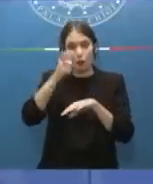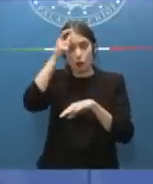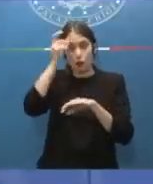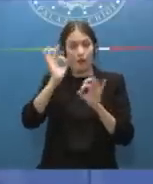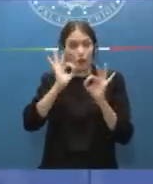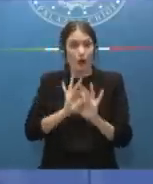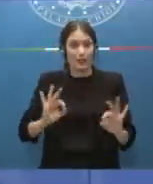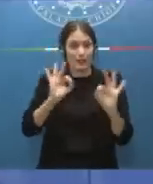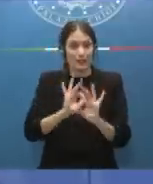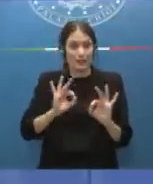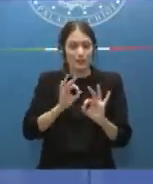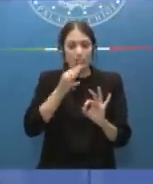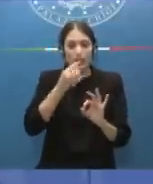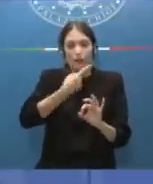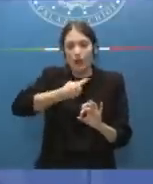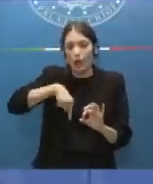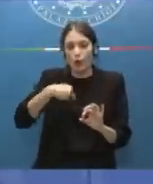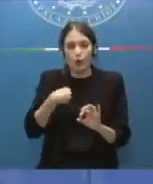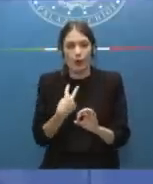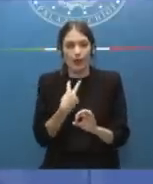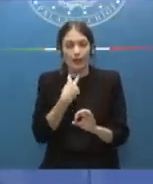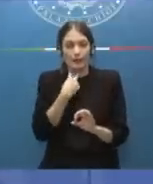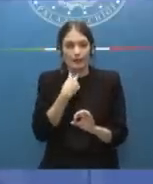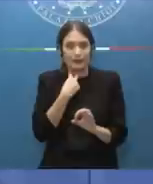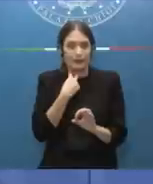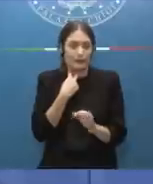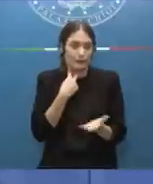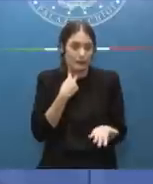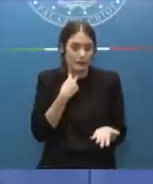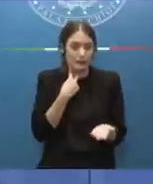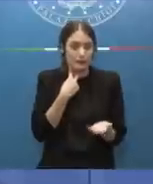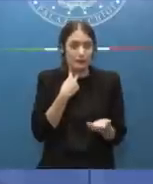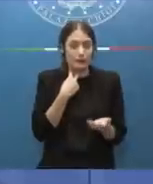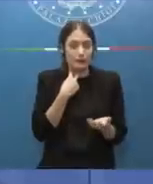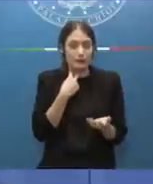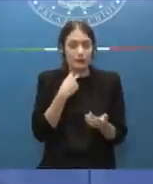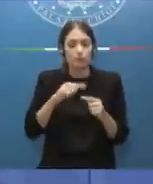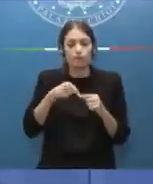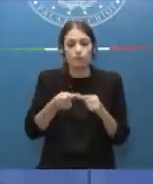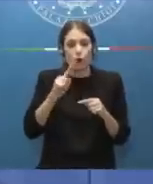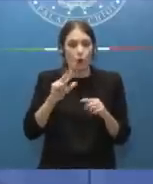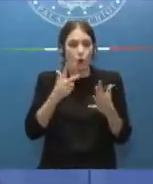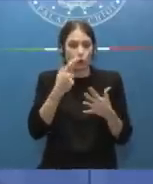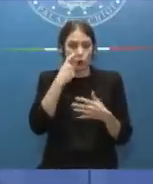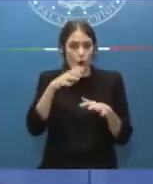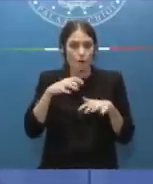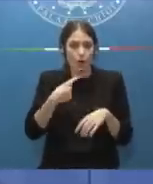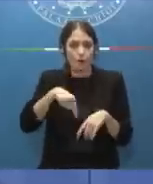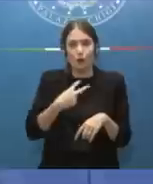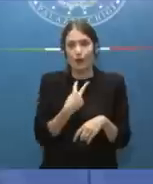e noi ci ritroveremmo inevitabilmente, si presume, il prossimo 8 novembre con un